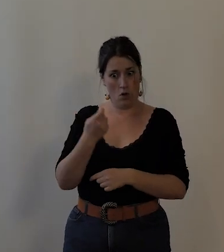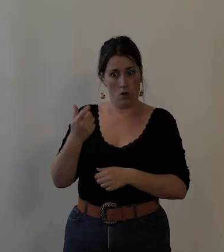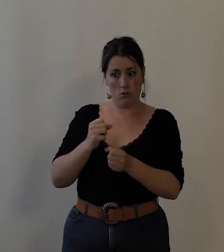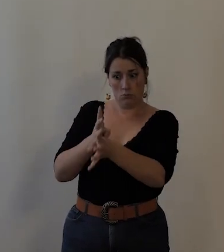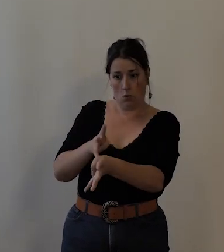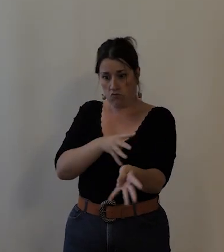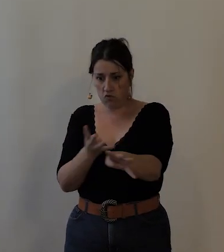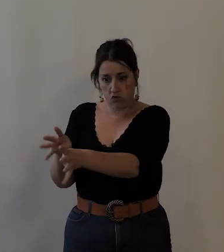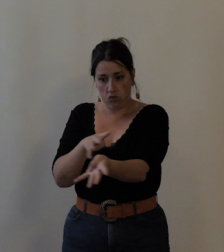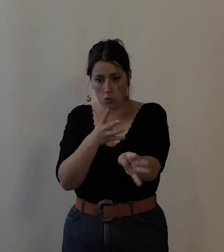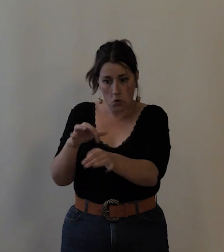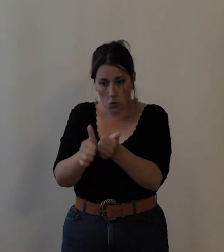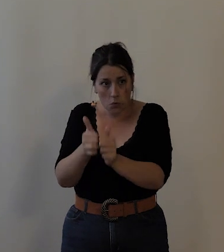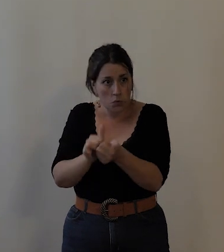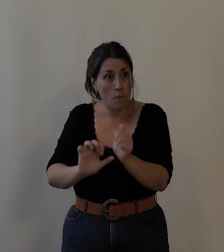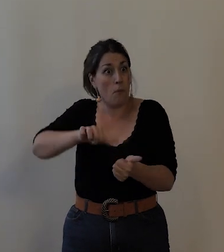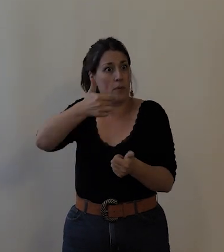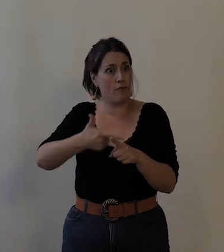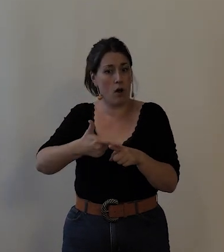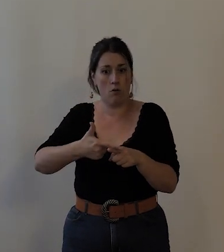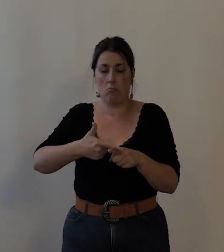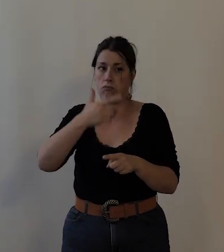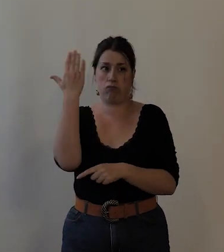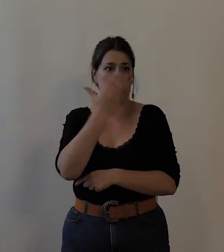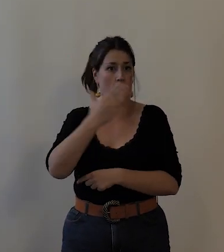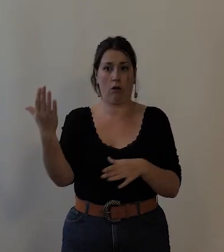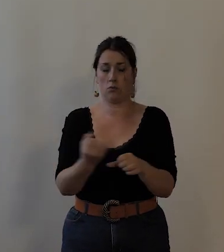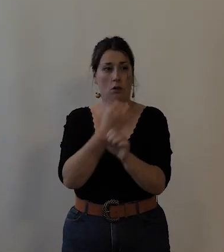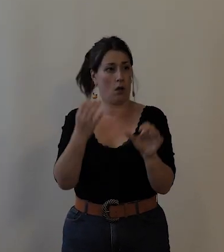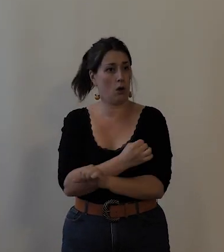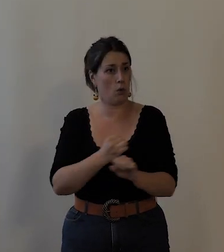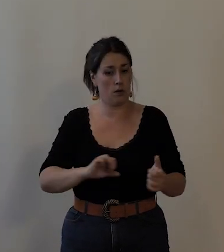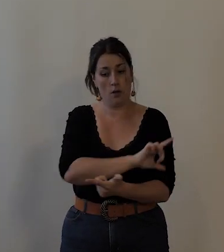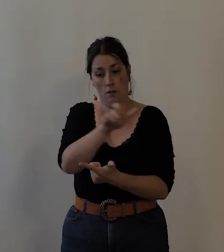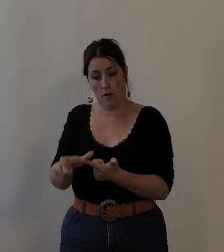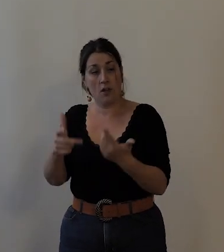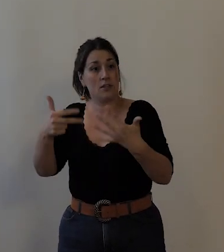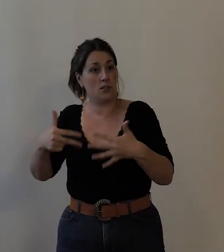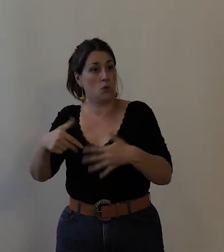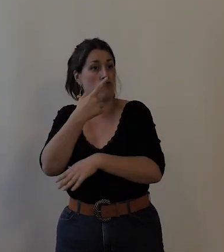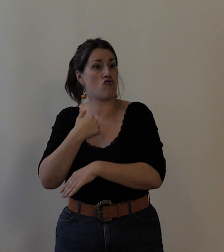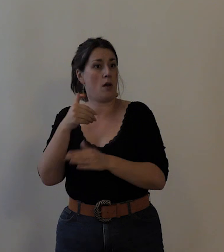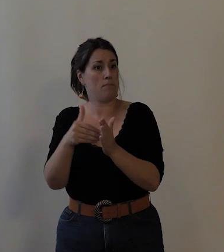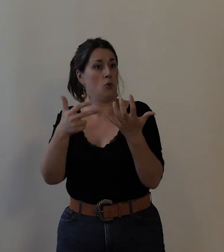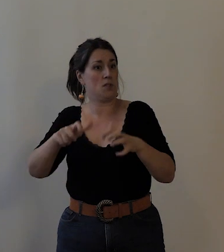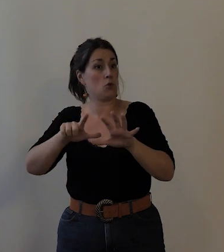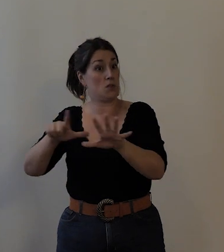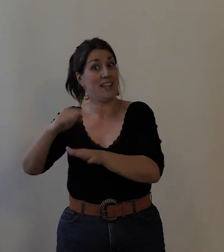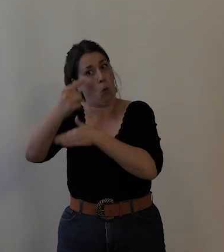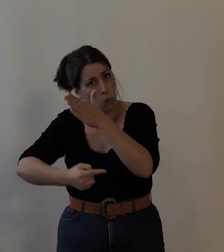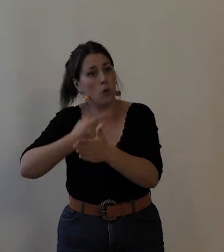tel qu'une deuxième édition se tiendra le 19 juin 1877, comme nous le voyons sur cette